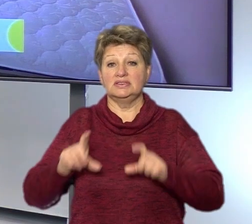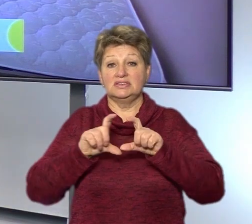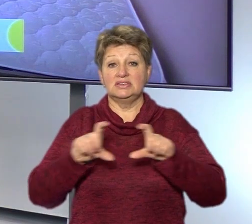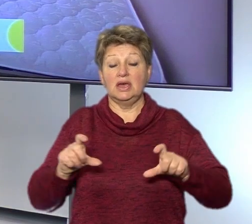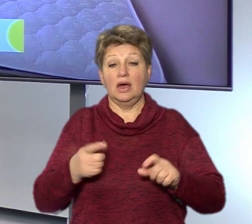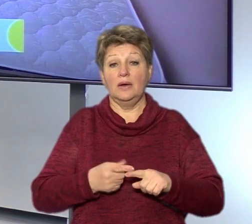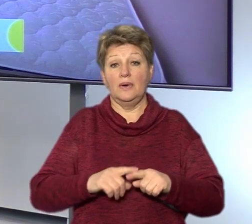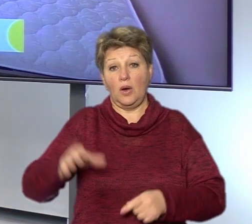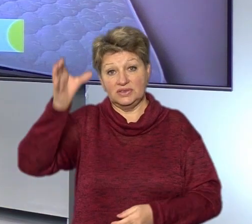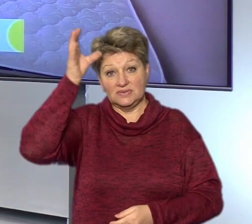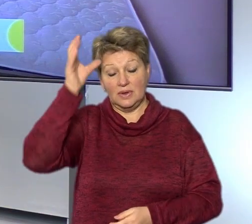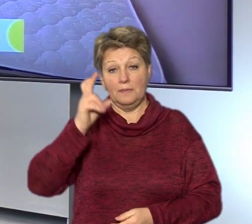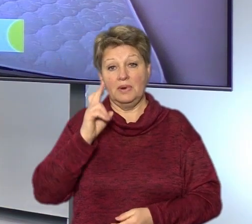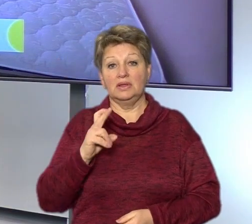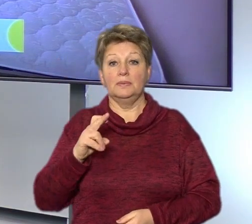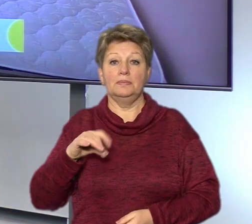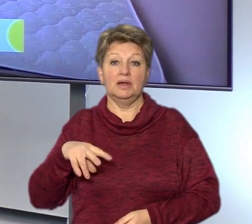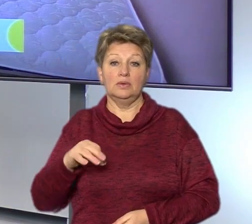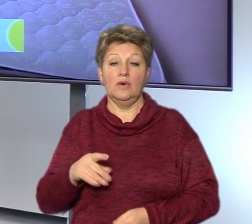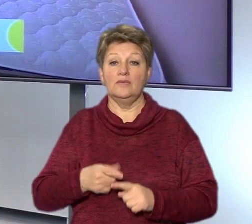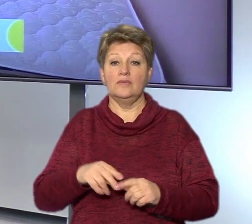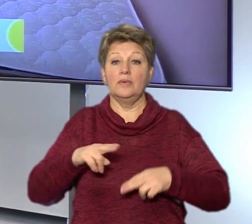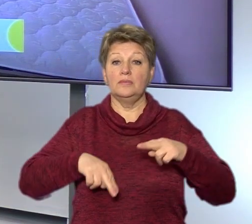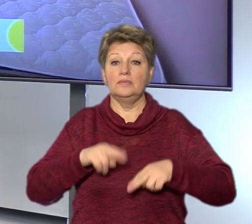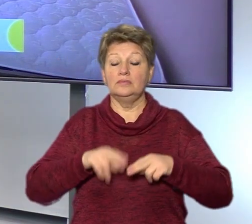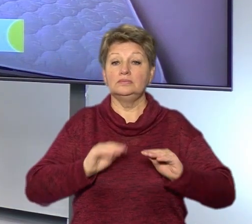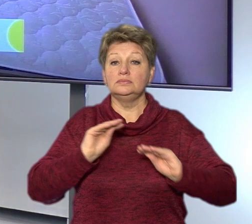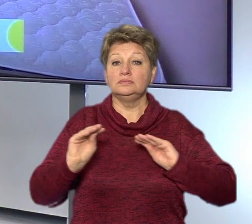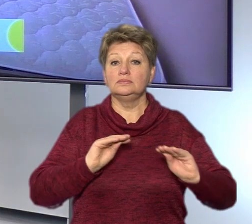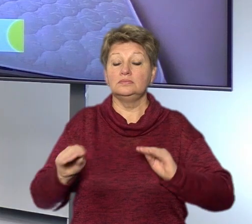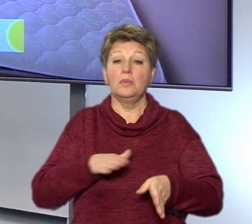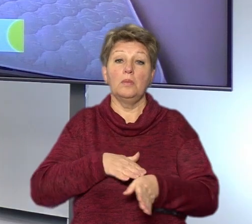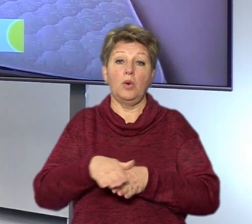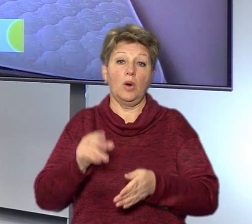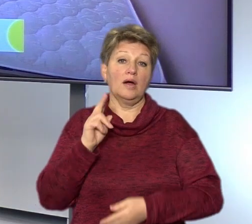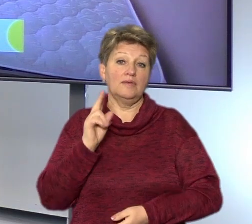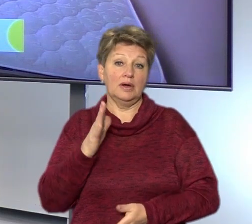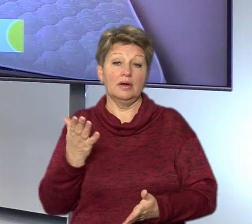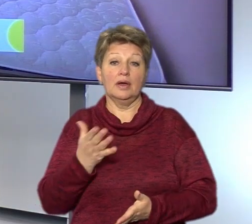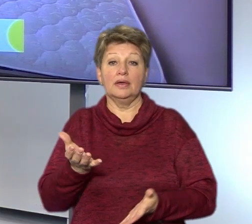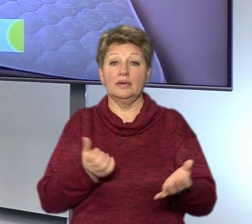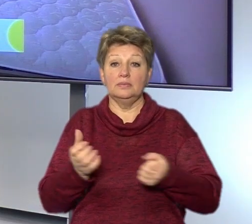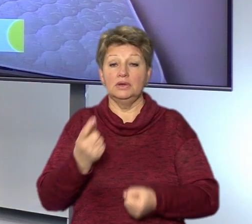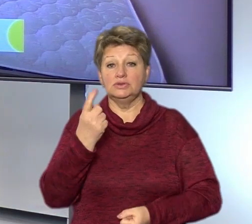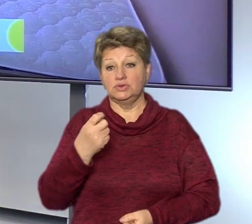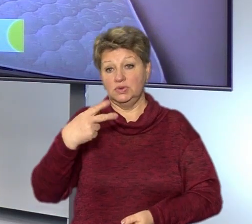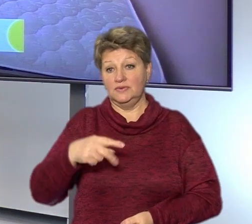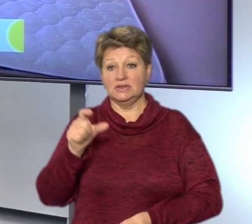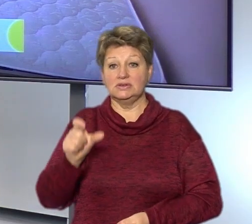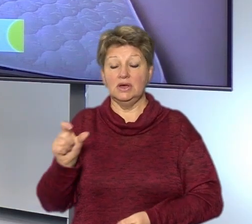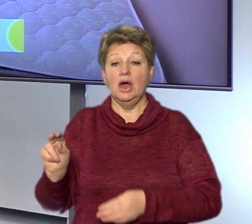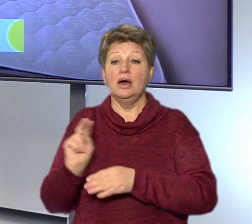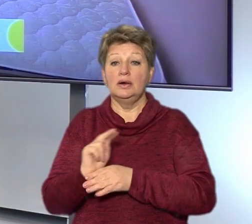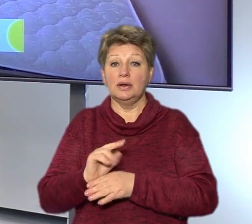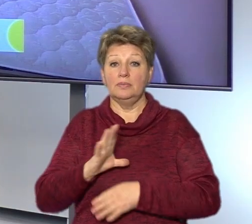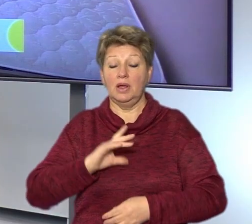гуманітарної політики Богдан Білов. У будівлі облаштували повноцінні квартири, які вміщуватимуть 120 людей. Ремонт